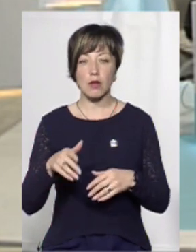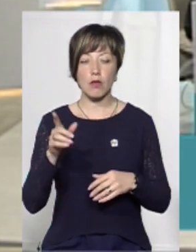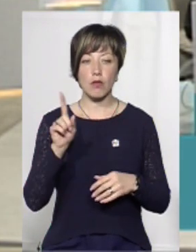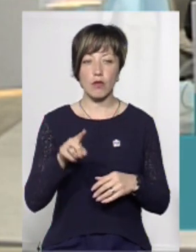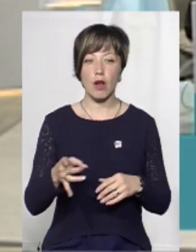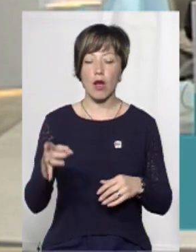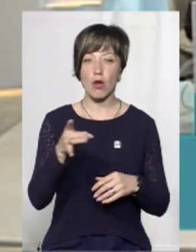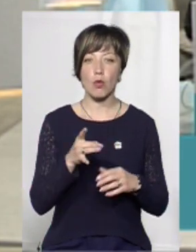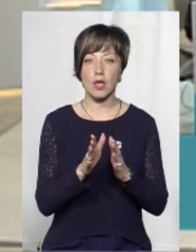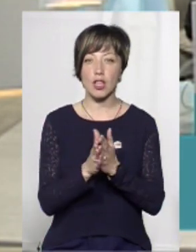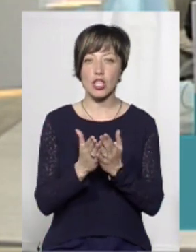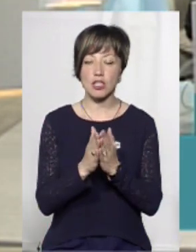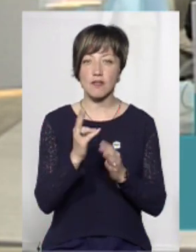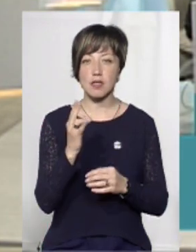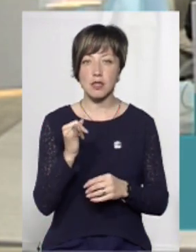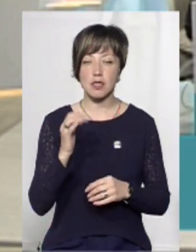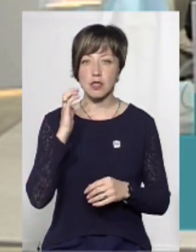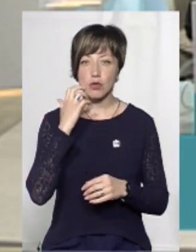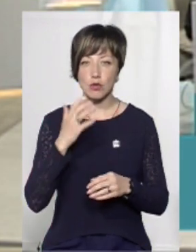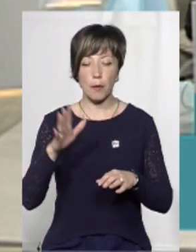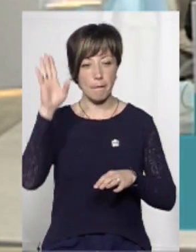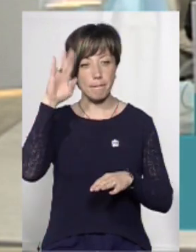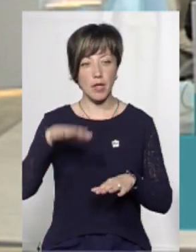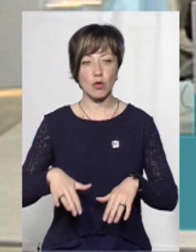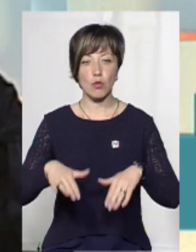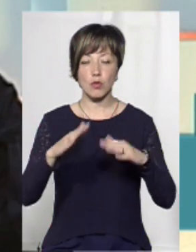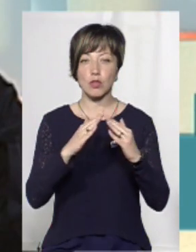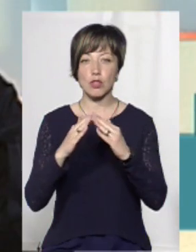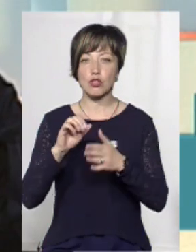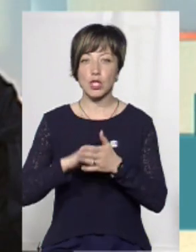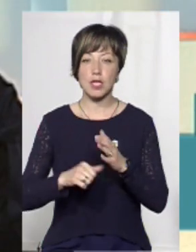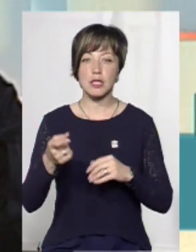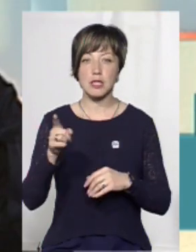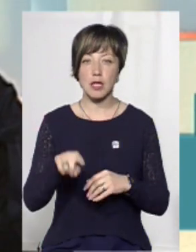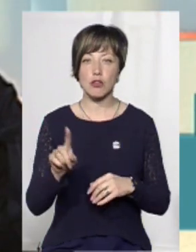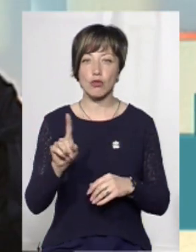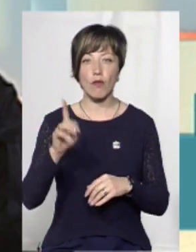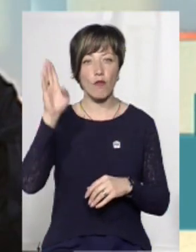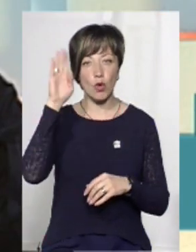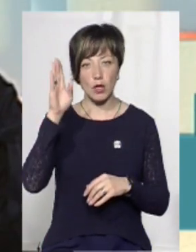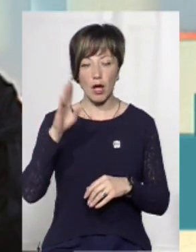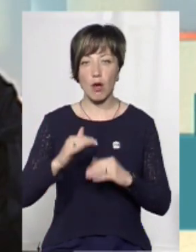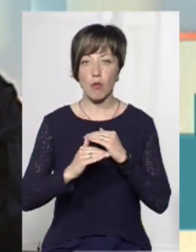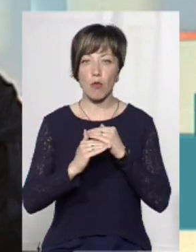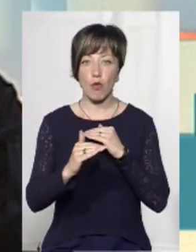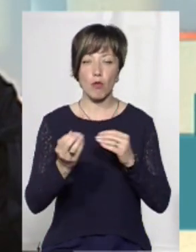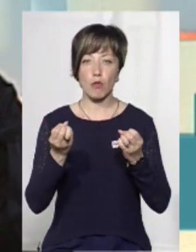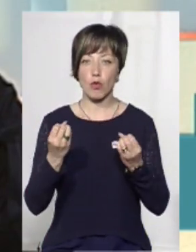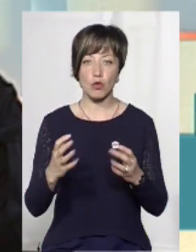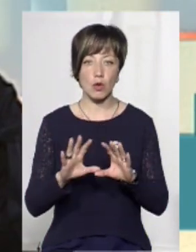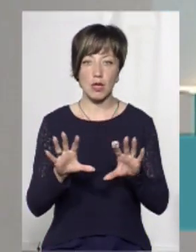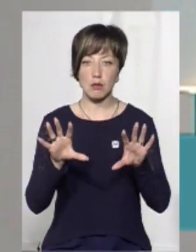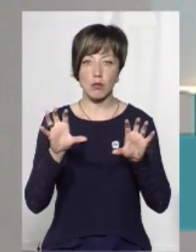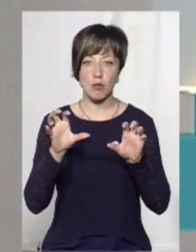мікрорайонах Книжківці було серйозно підтоплено садиби через те, що вода, яку поле вже просто не